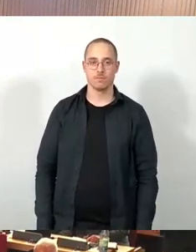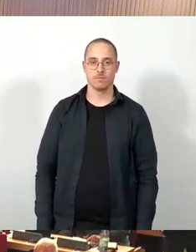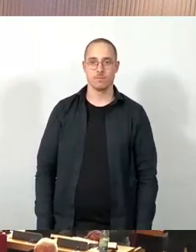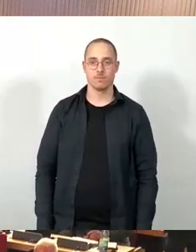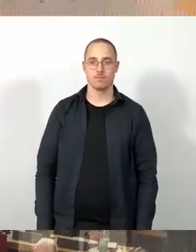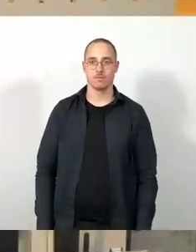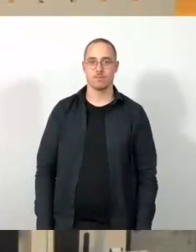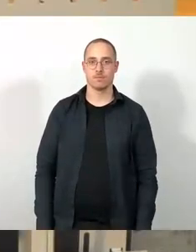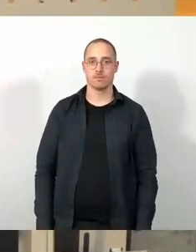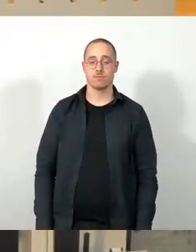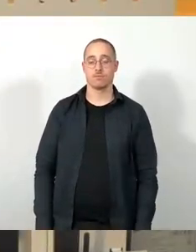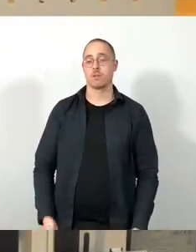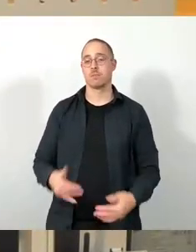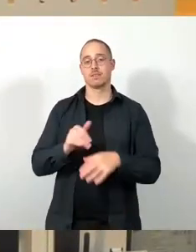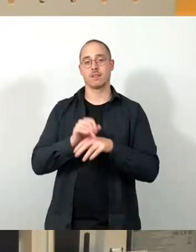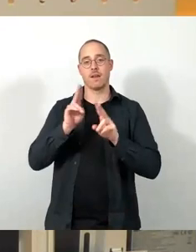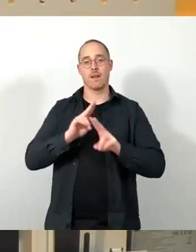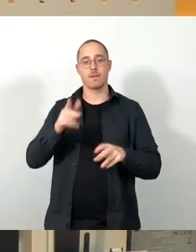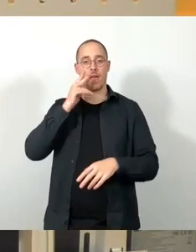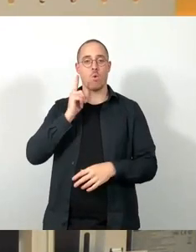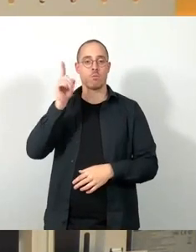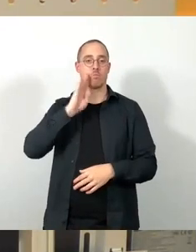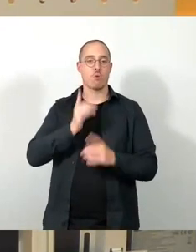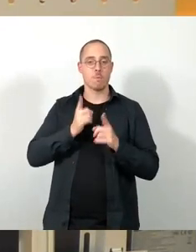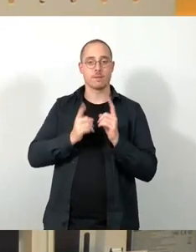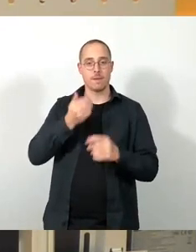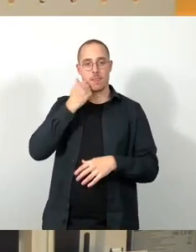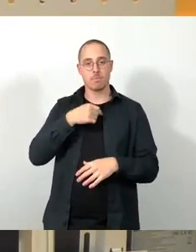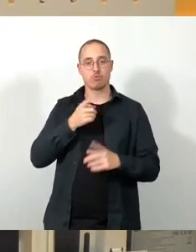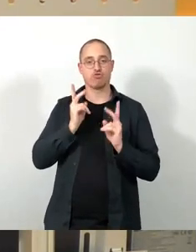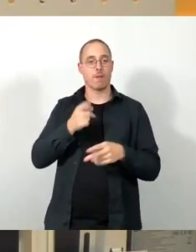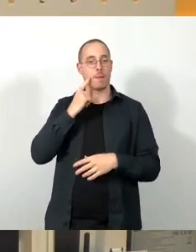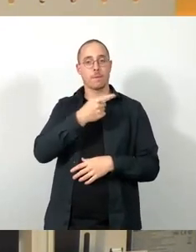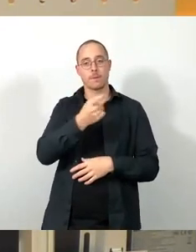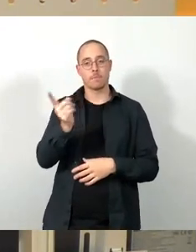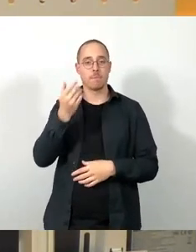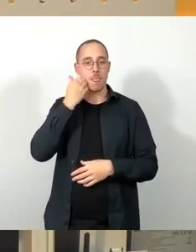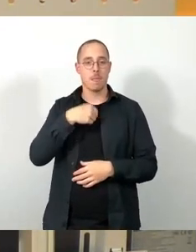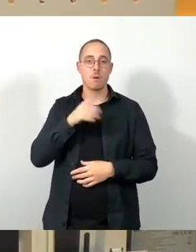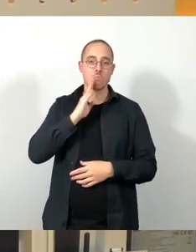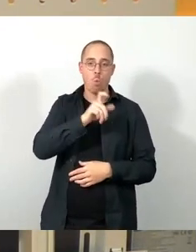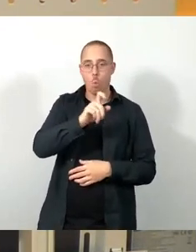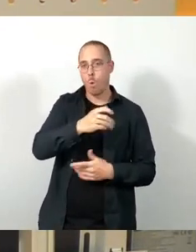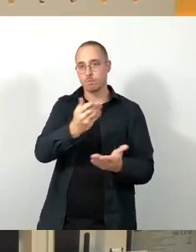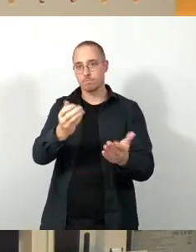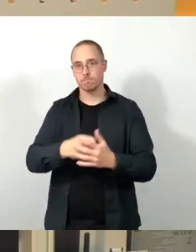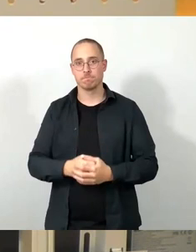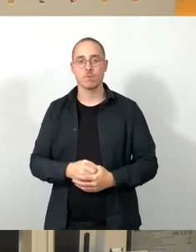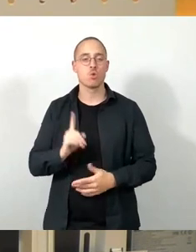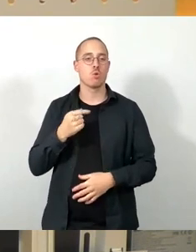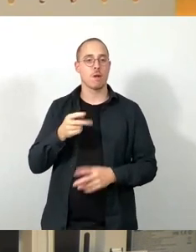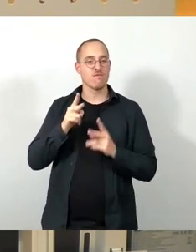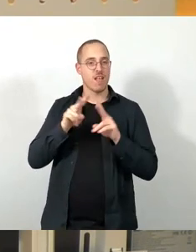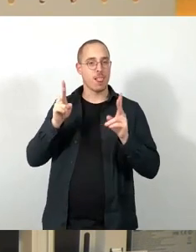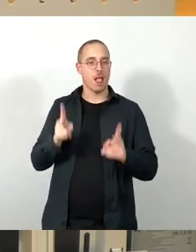Sehr geehrter Herr Oberbürgermeister, werte Stadträte, liebe Bürger, reden wir doch mal über die Welle Akazienhof, an der sich die Debatte,